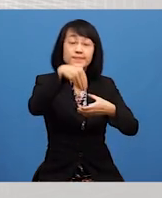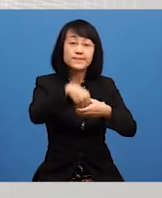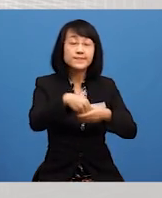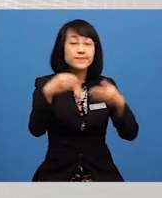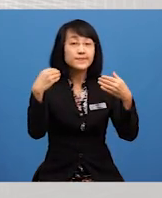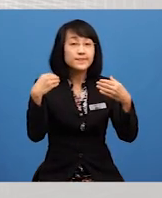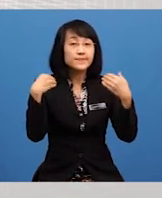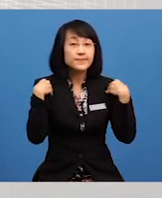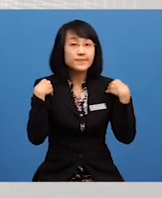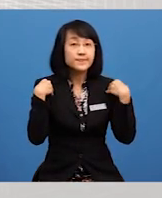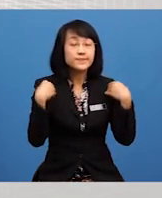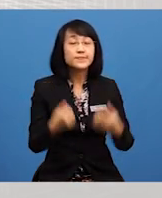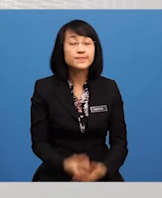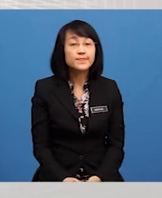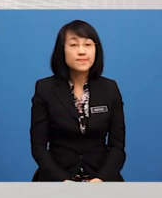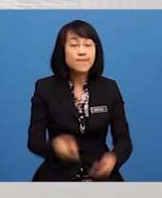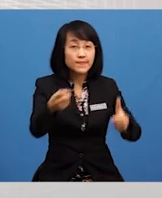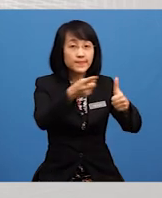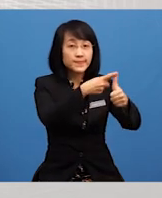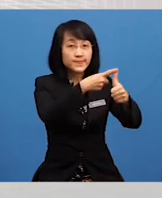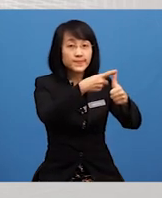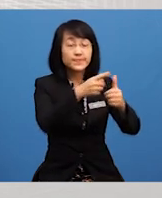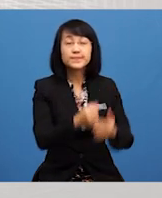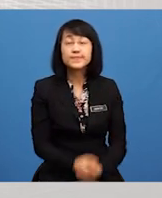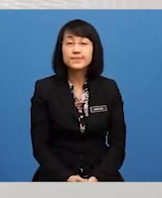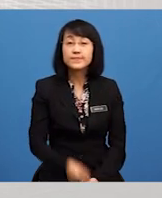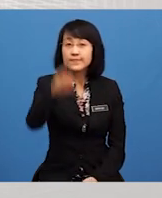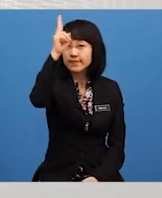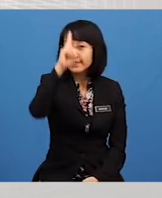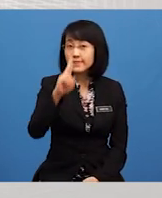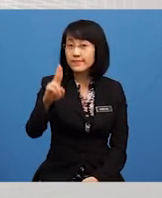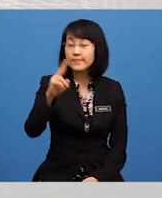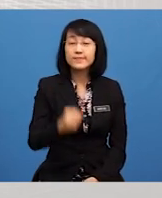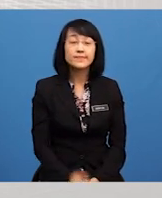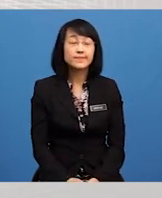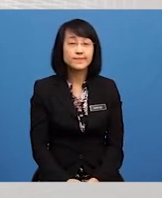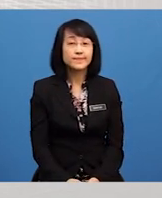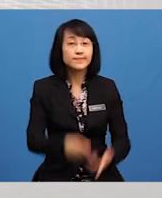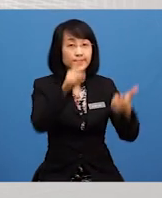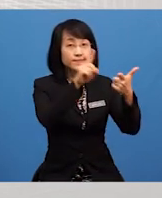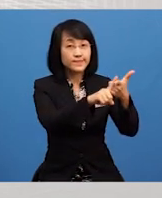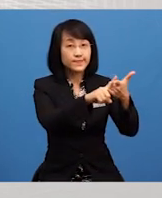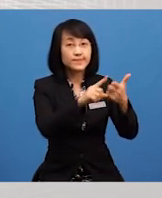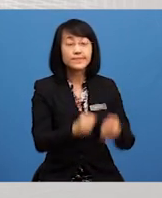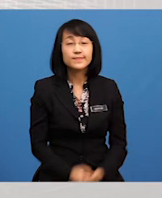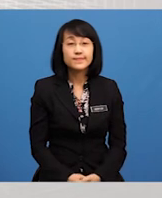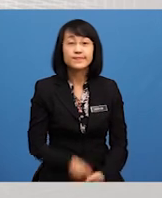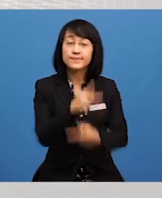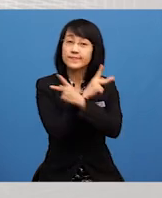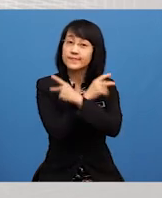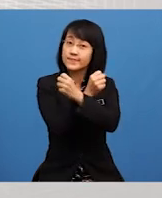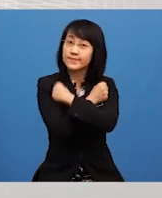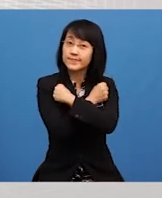ini adalah Pertama, Hormat Kedua, Kasih